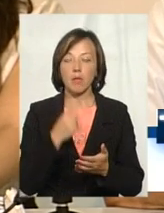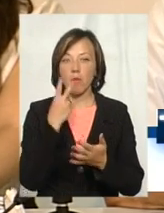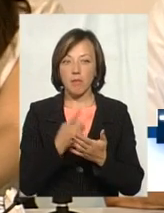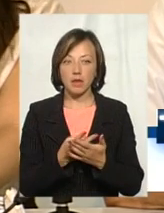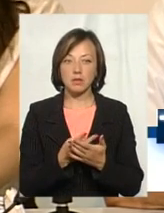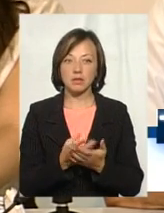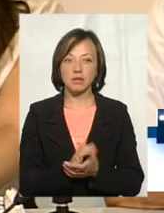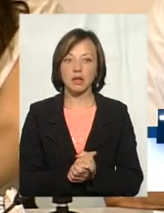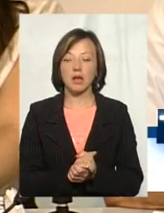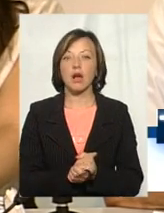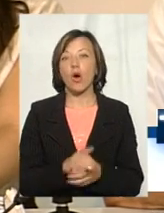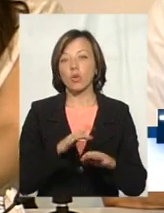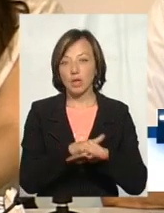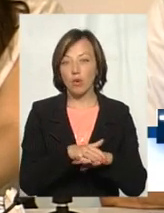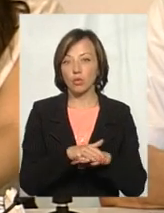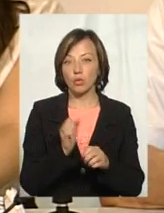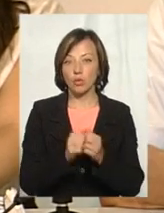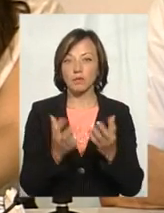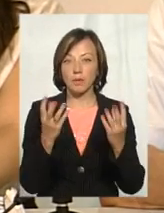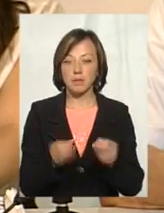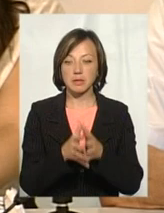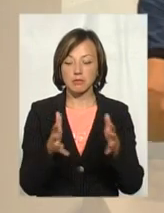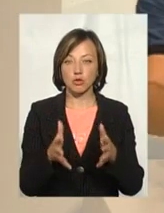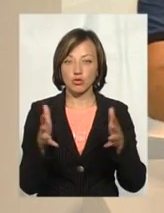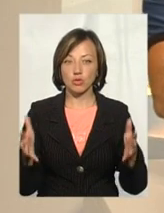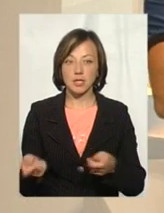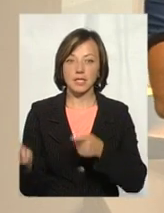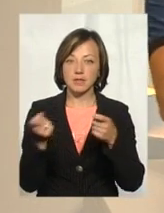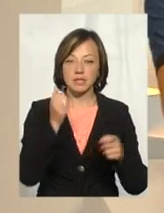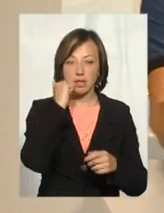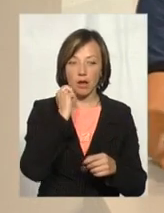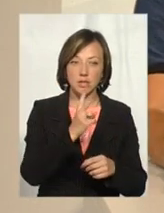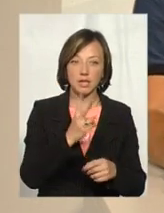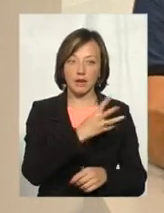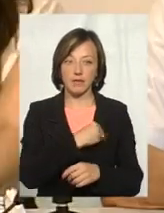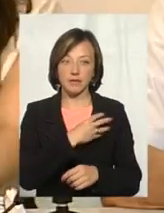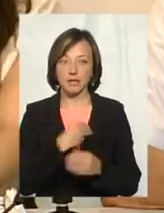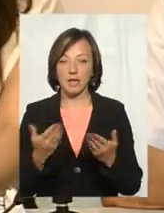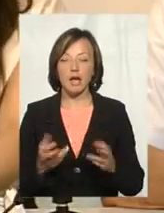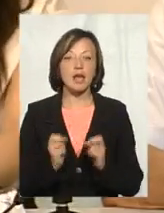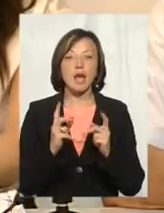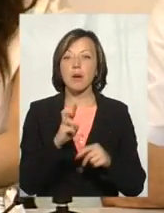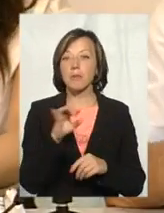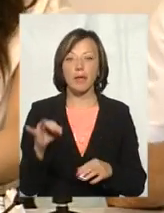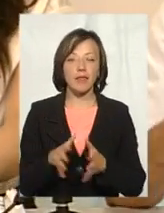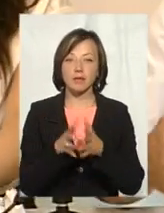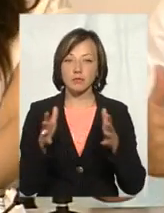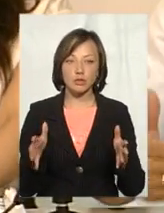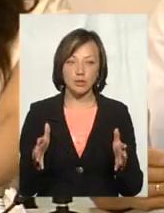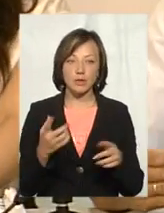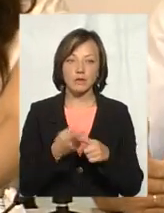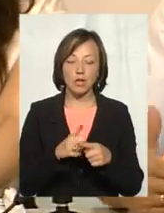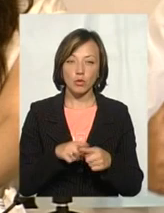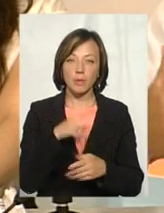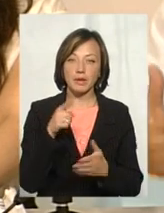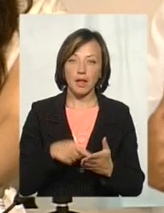побачите, що ми все, обрахунок, розрахунок, по суті, з кожним днем збільшується, тому що звозиться як Старопостянтин, так і Львівський. Як би не збільшувався, ще раз наголошую, з даного